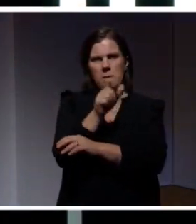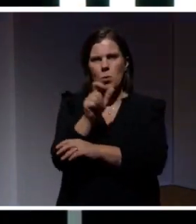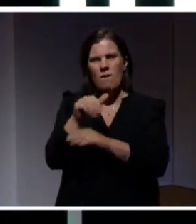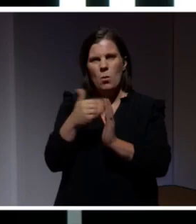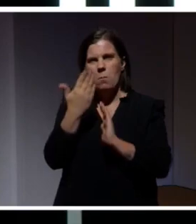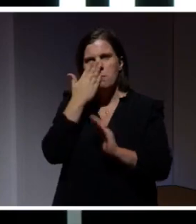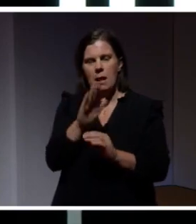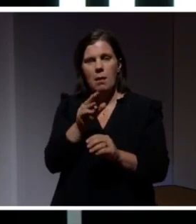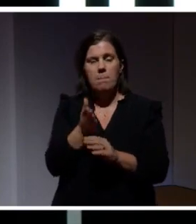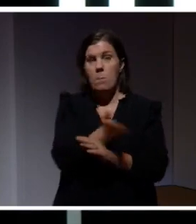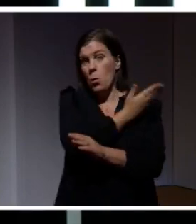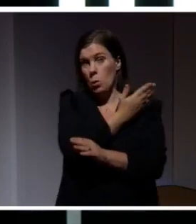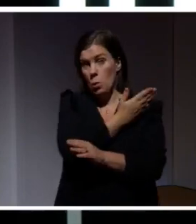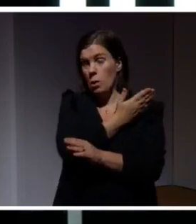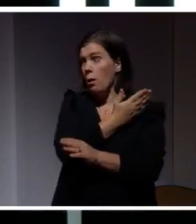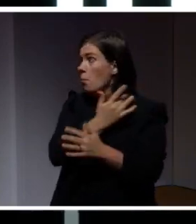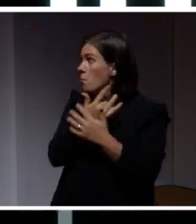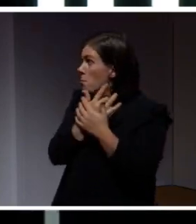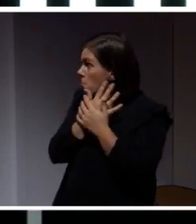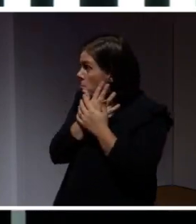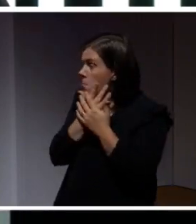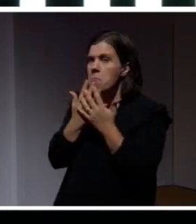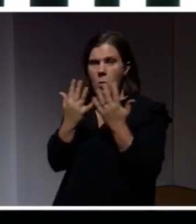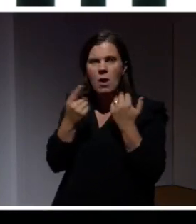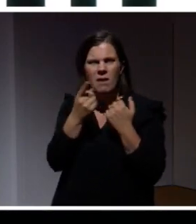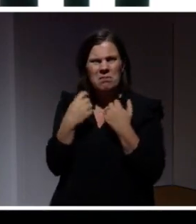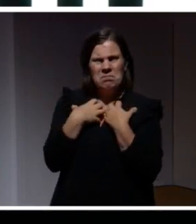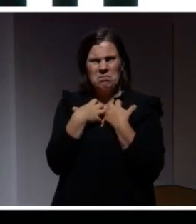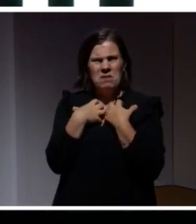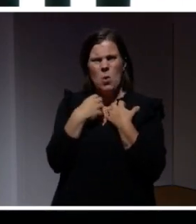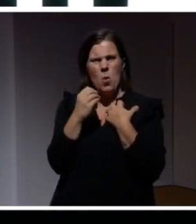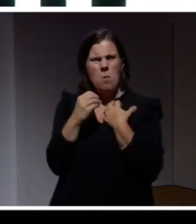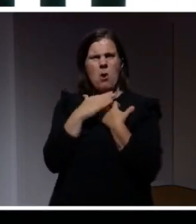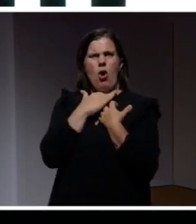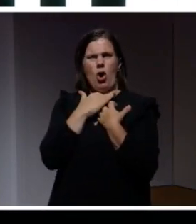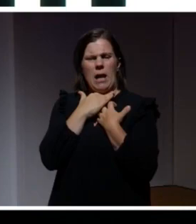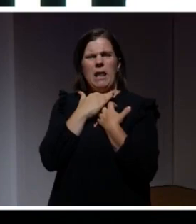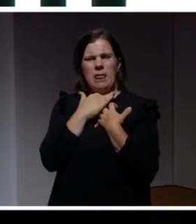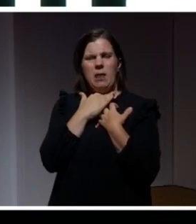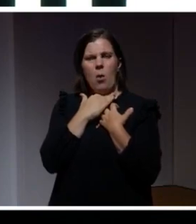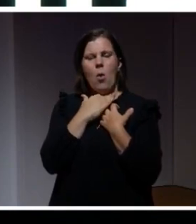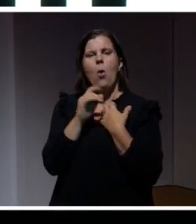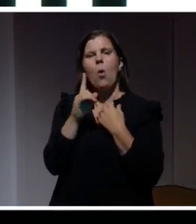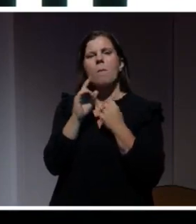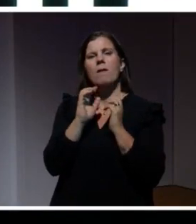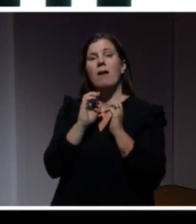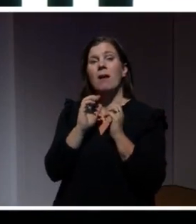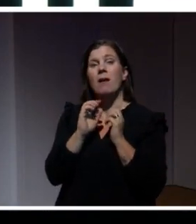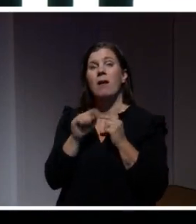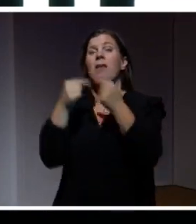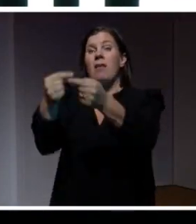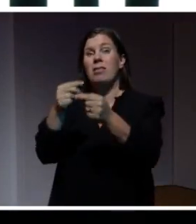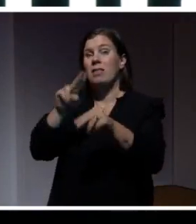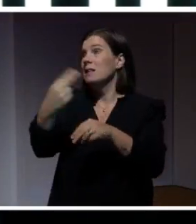bilden, så tror jag att många av er upplever att det börjar krypa lite i kroppen och det kändes lite obehagligt. Och om vi spolar fram ytterligare litegrann så